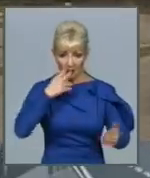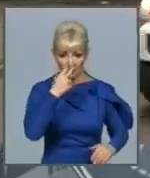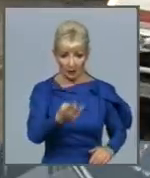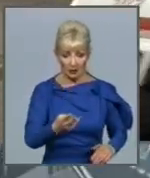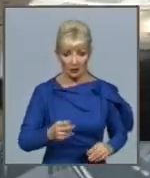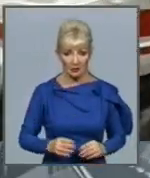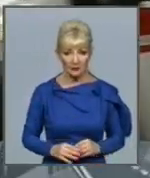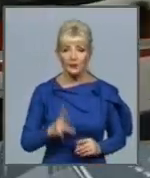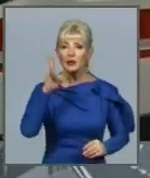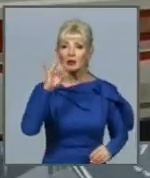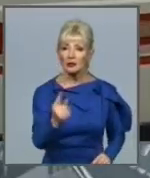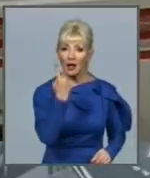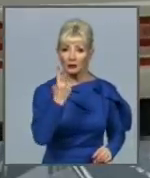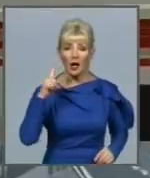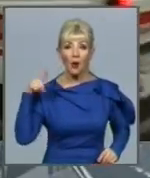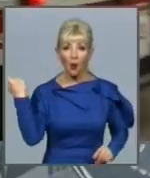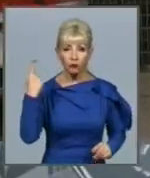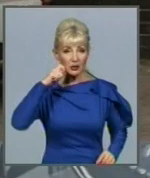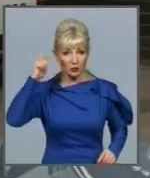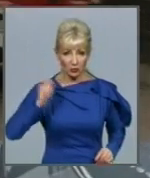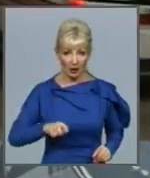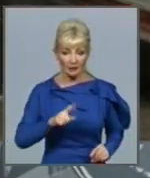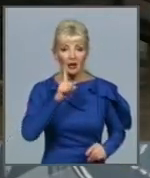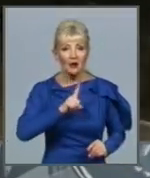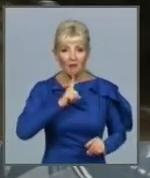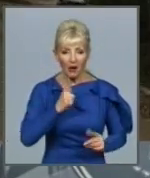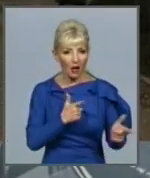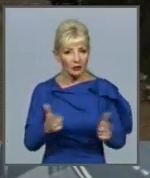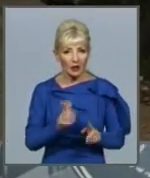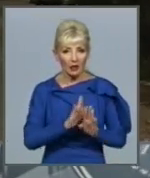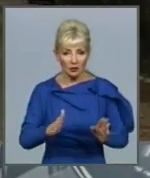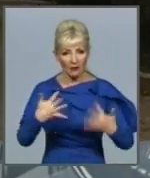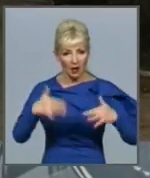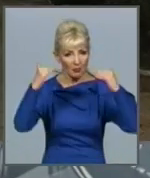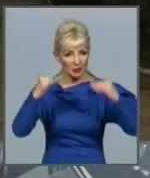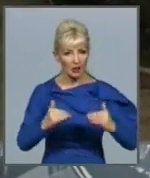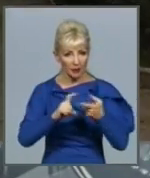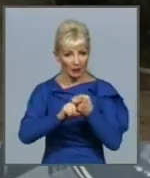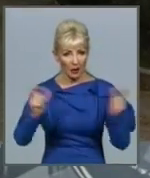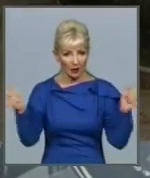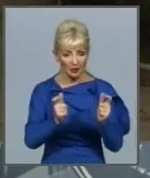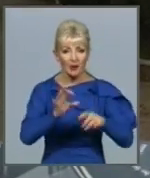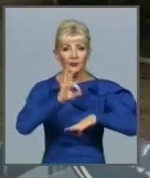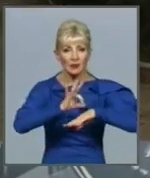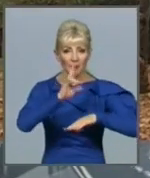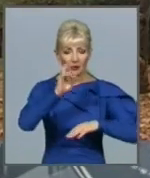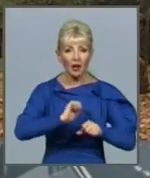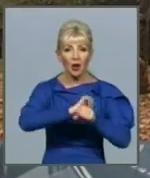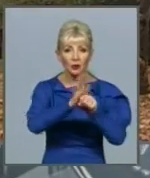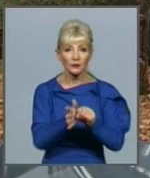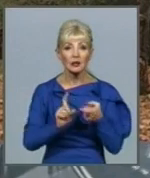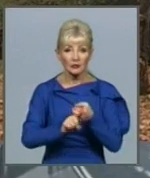Жодна область України поки не готова до послаблення карантину. Захворюваність на коронавірусну інфекцію щодня